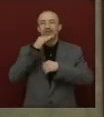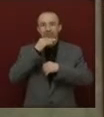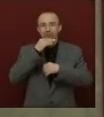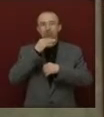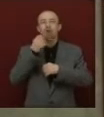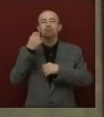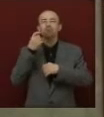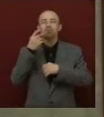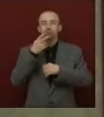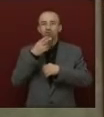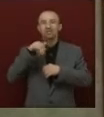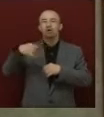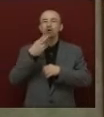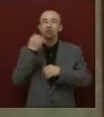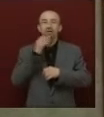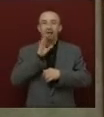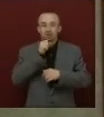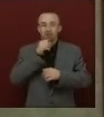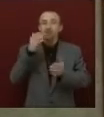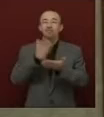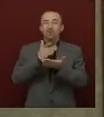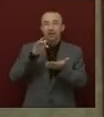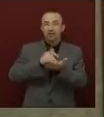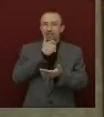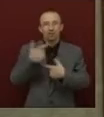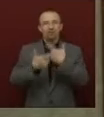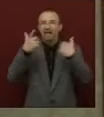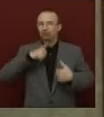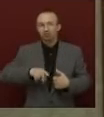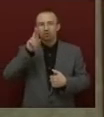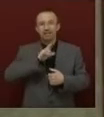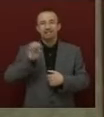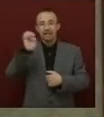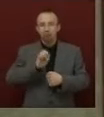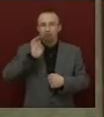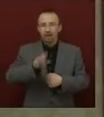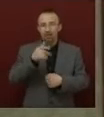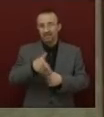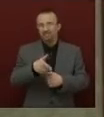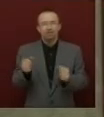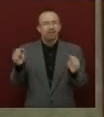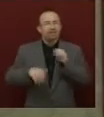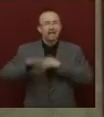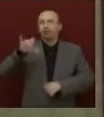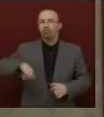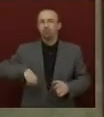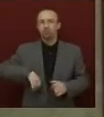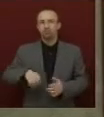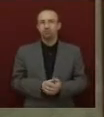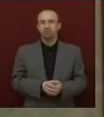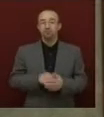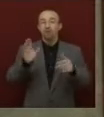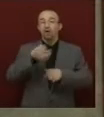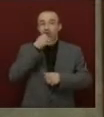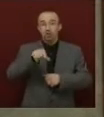Júdást. Ez azt jelenti, hogy már a középkorban teljesen világos volt a keresztény Európa számára, hogy ez a legnagyobb bűn. Arról van szó,